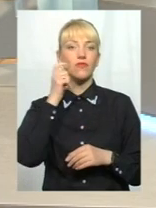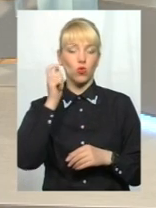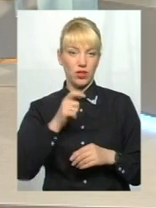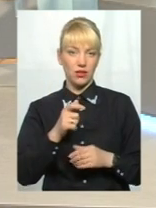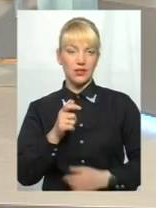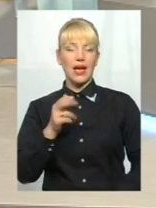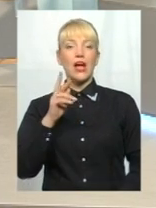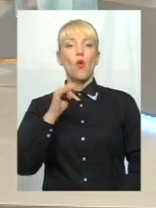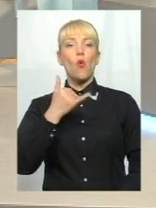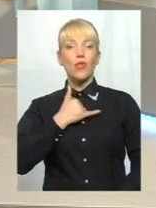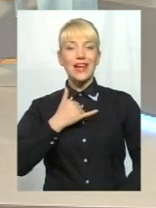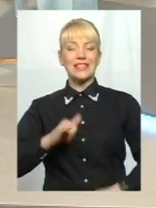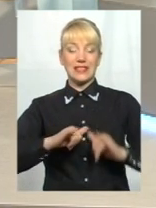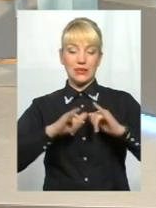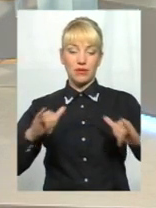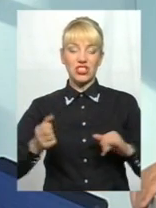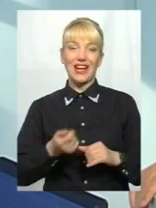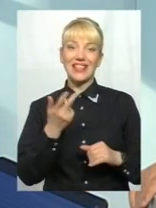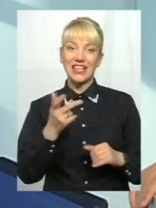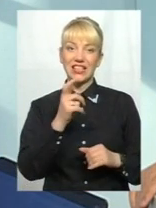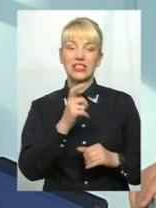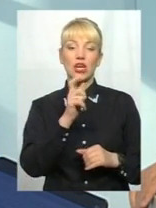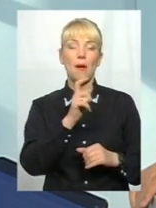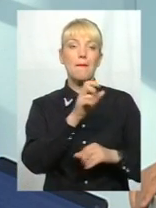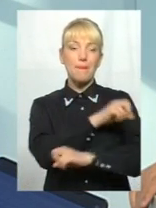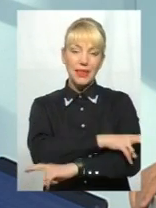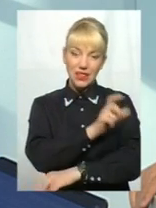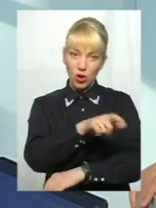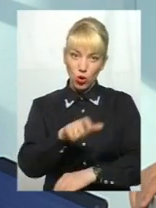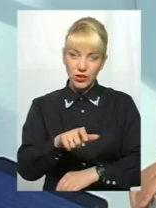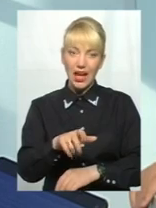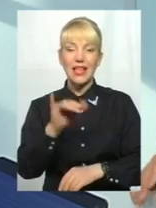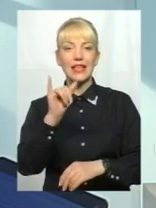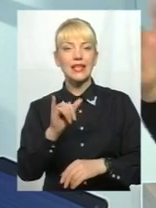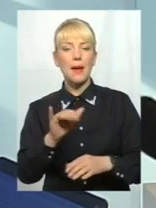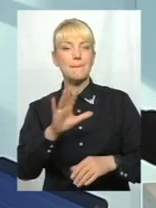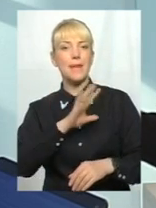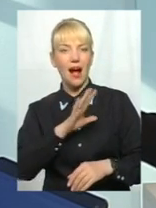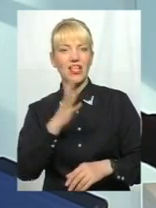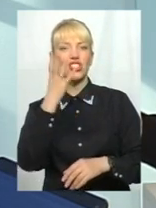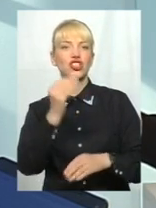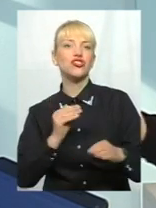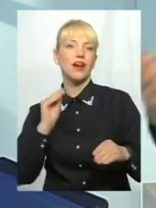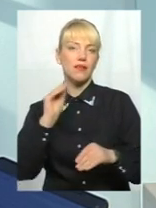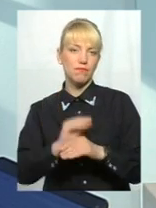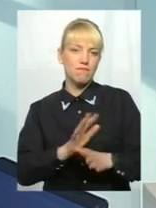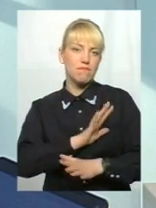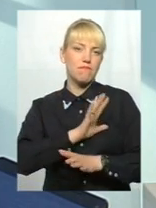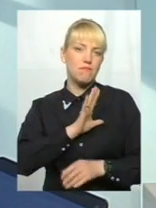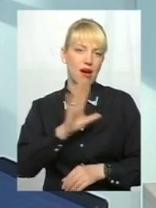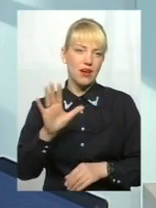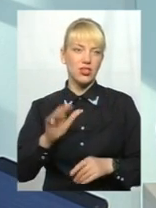у нас збільшилось кількість бідних людей, а багаті стали ще багатшими. Така сама історія, ну, я не можу стверджувати цієї статистики, не знаю, і, ну,